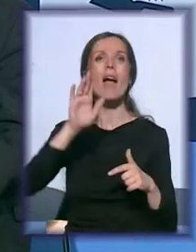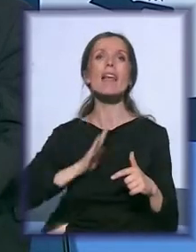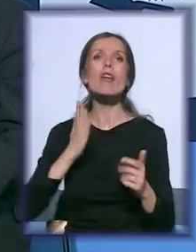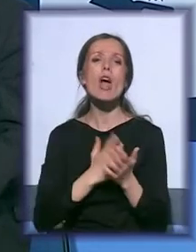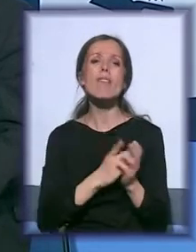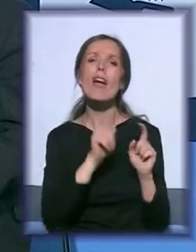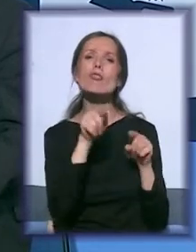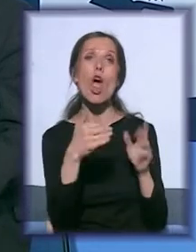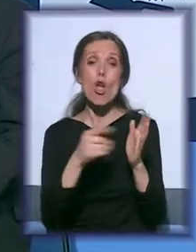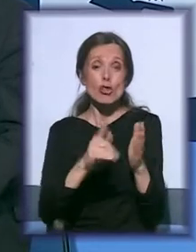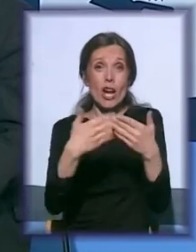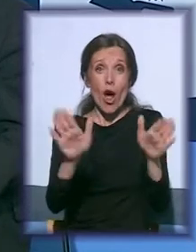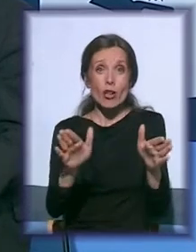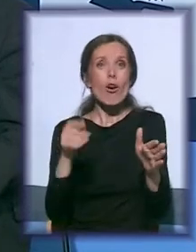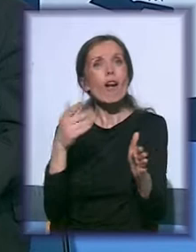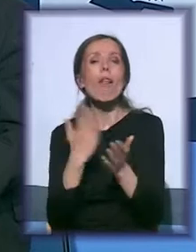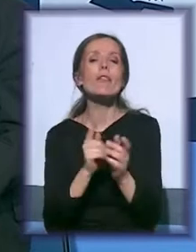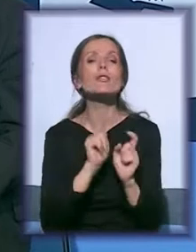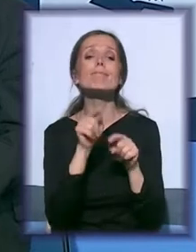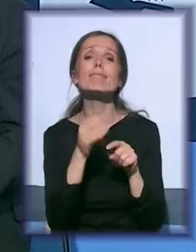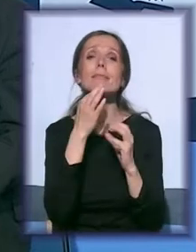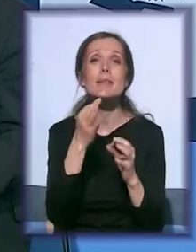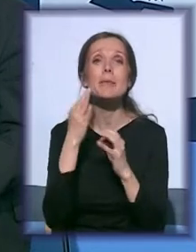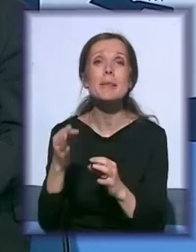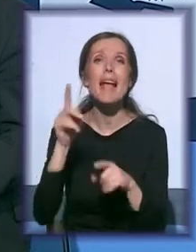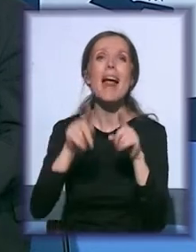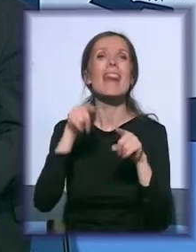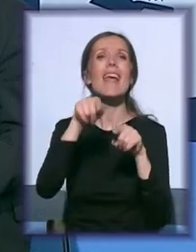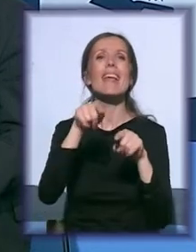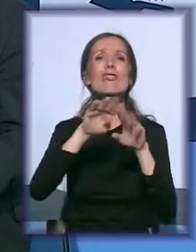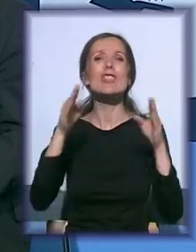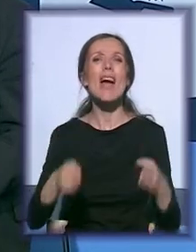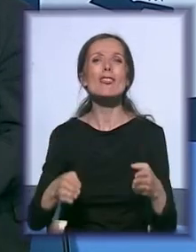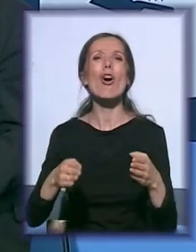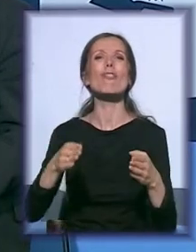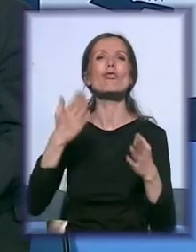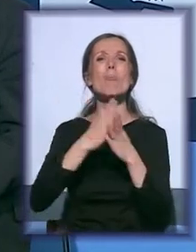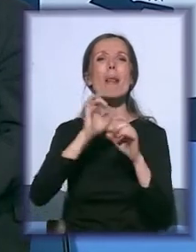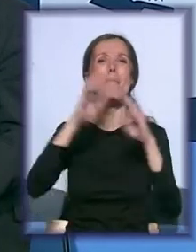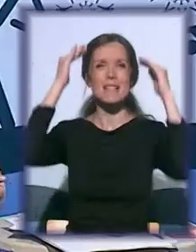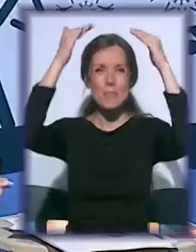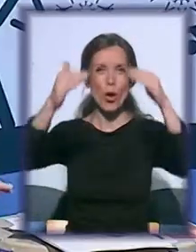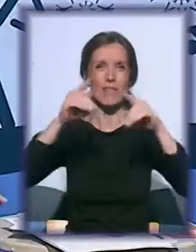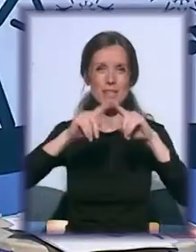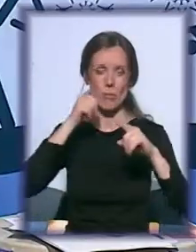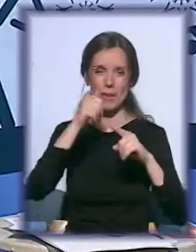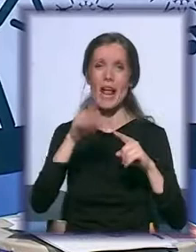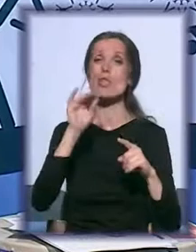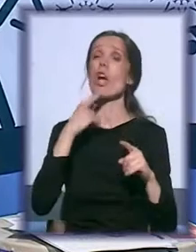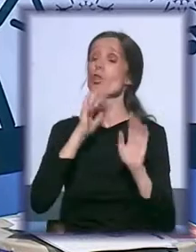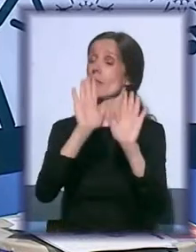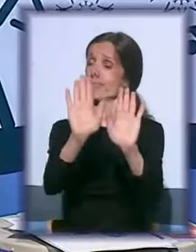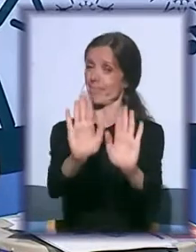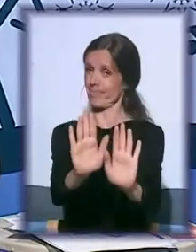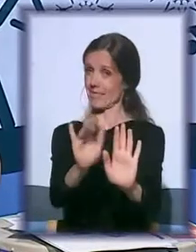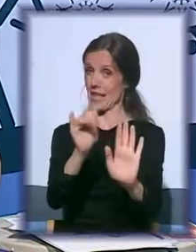šta se ovde dešava, štandovi su bili nekoliko njih bez pokrivki zbog onog dana prvog dobro, sada ćemo da stanemo ovde, pošto je studiju bio bio